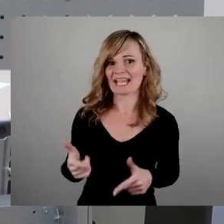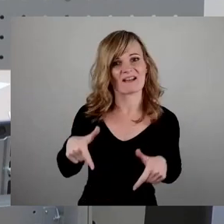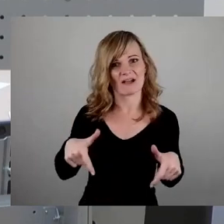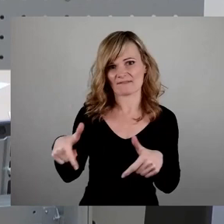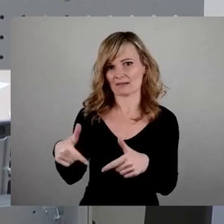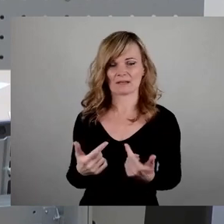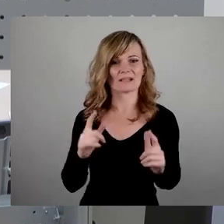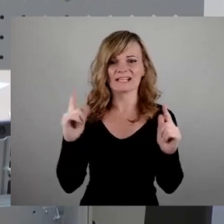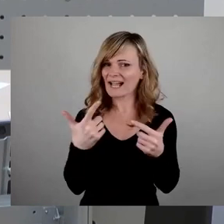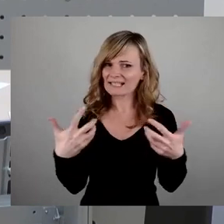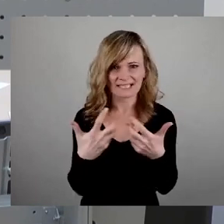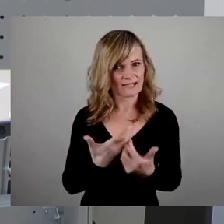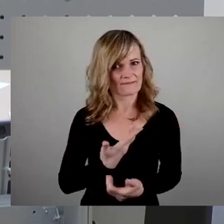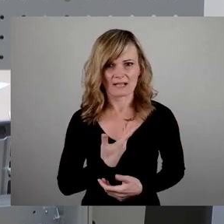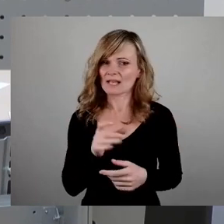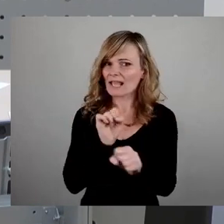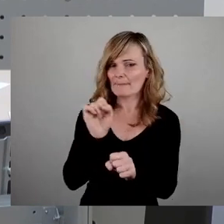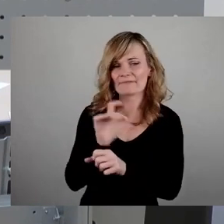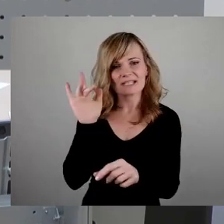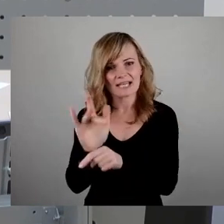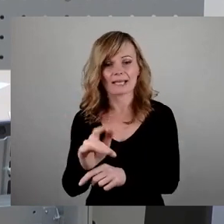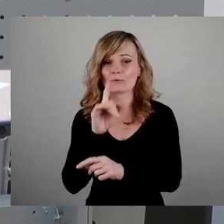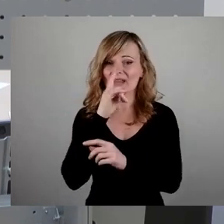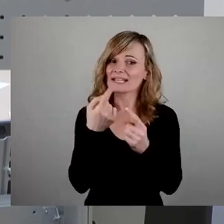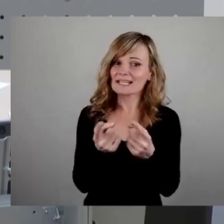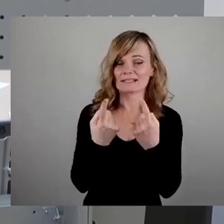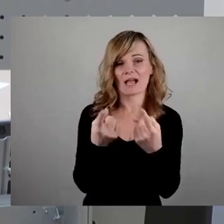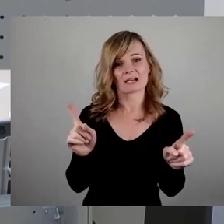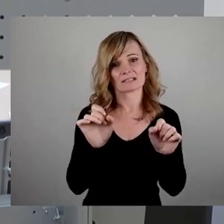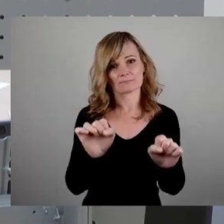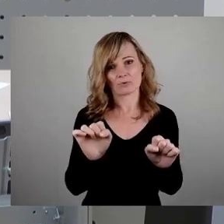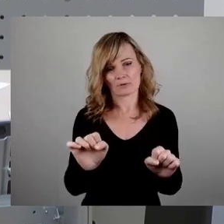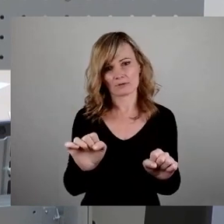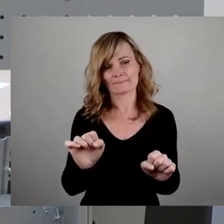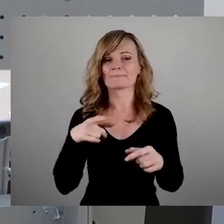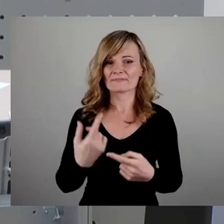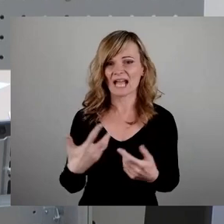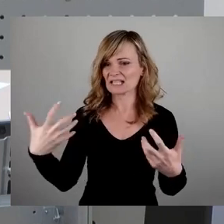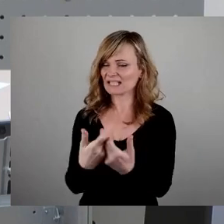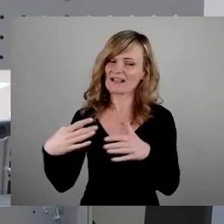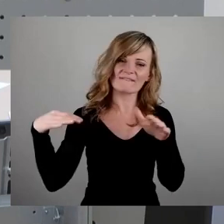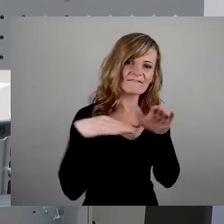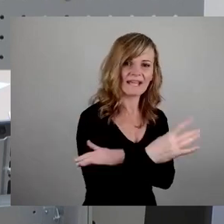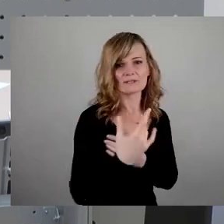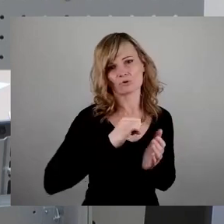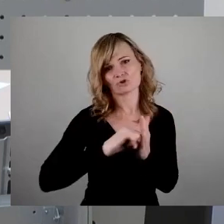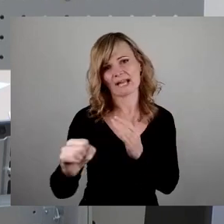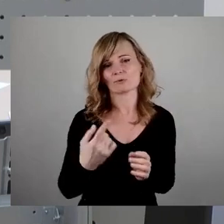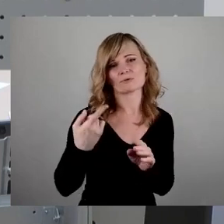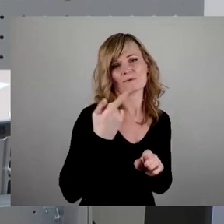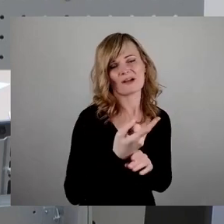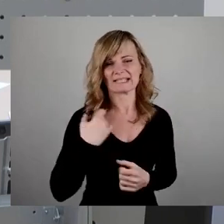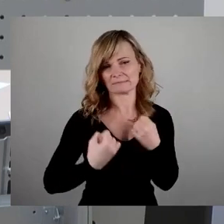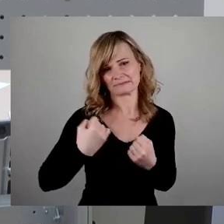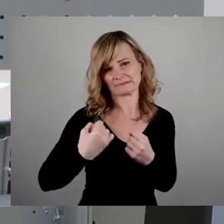will keinen Krieg, kämpft dagegen. Und wenn es nicht anders geht, rennt man vor dem Krieg weg, so schnell und so weit die Füße tragen.